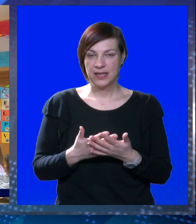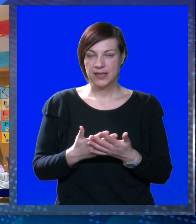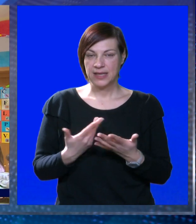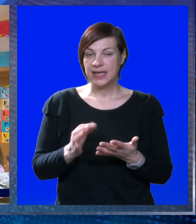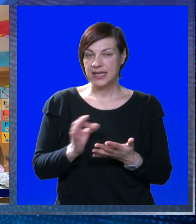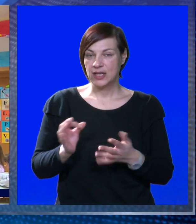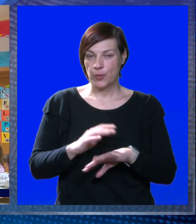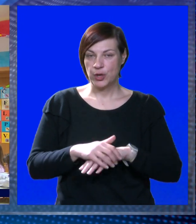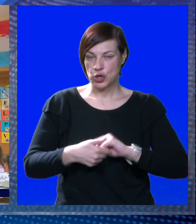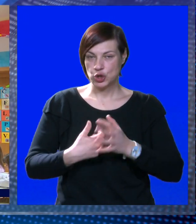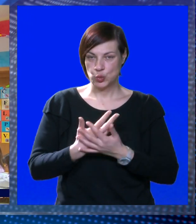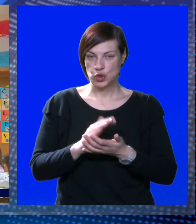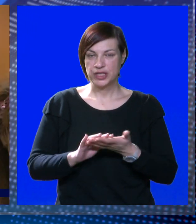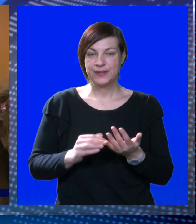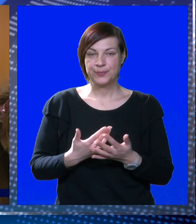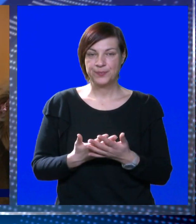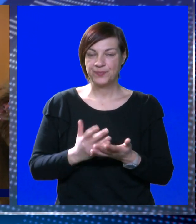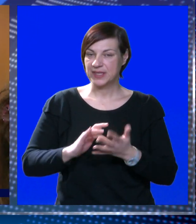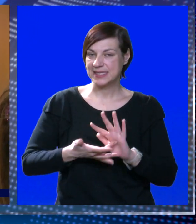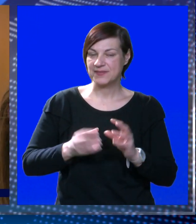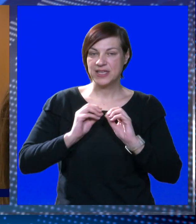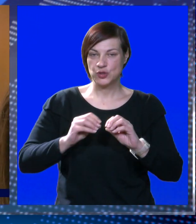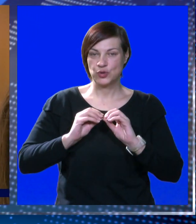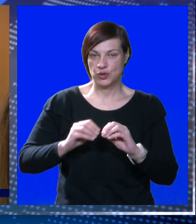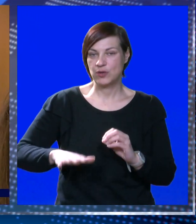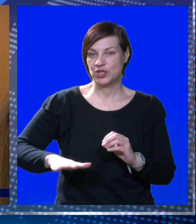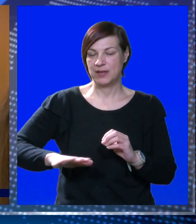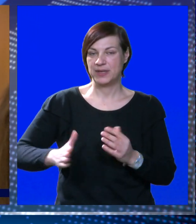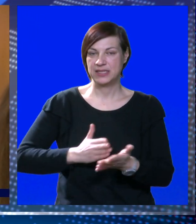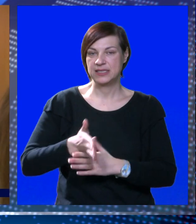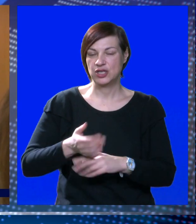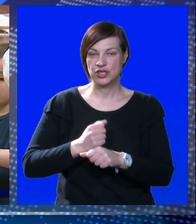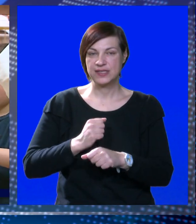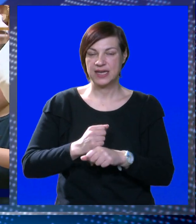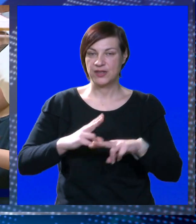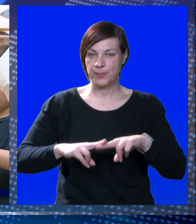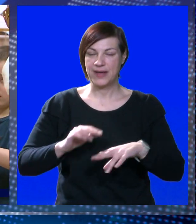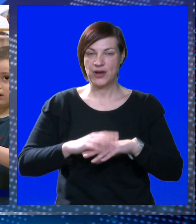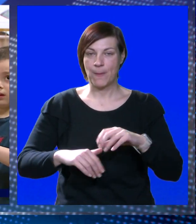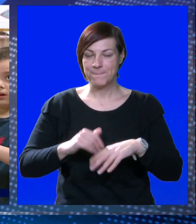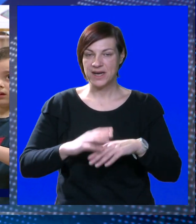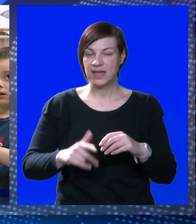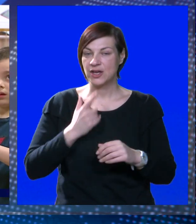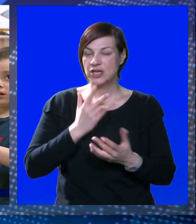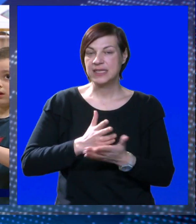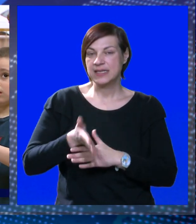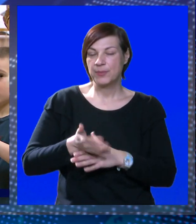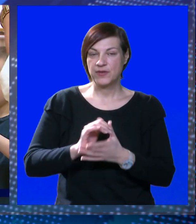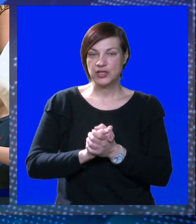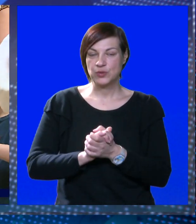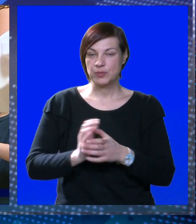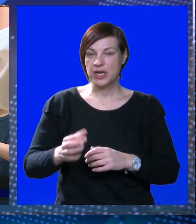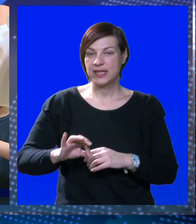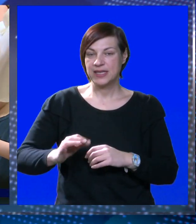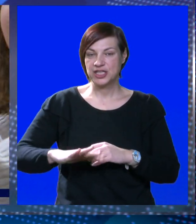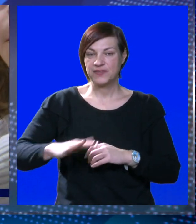osakovati, dobro i poslušiti. Sve su to naučili ovi mališani kroz radionicu pravilnog pranja ruku koja se provodi